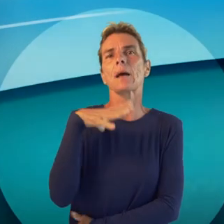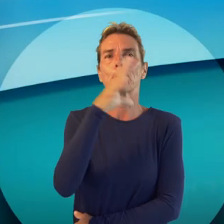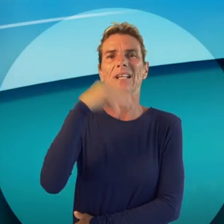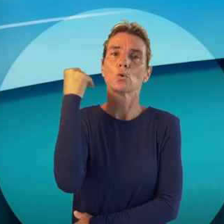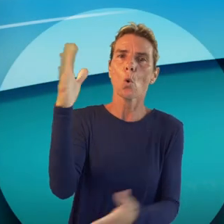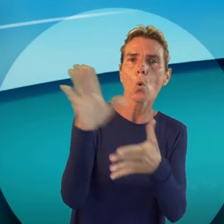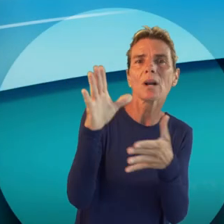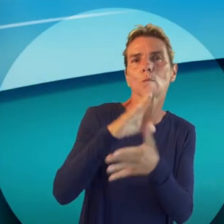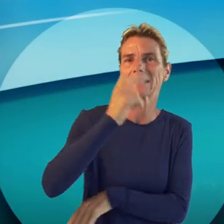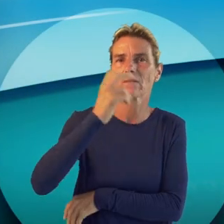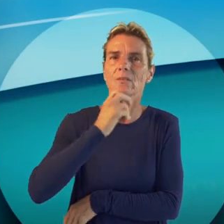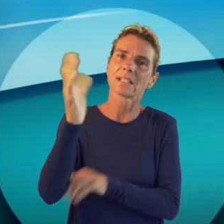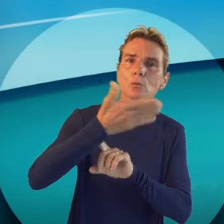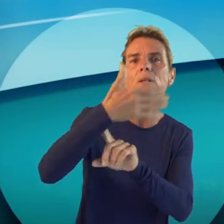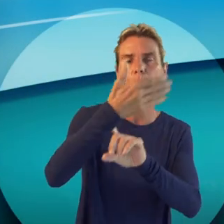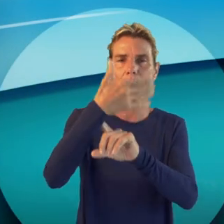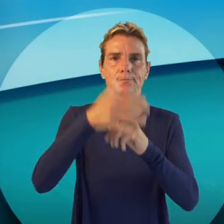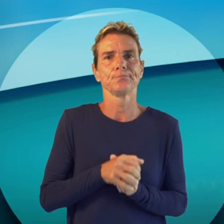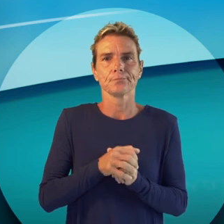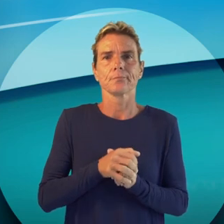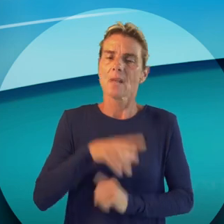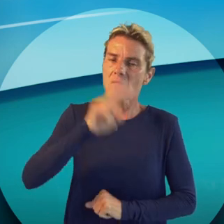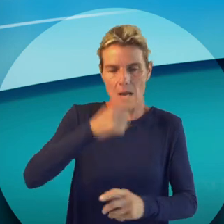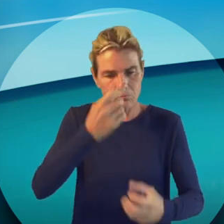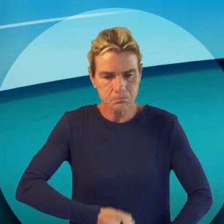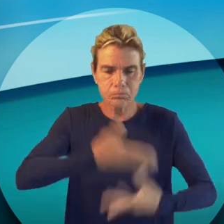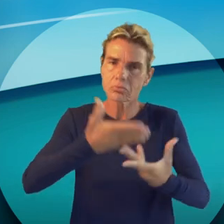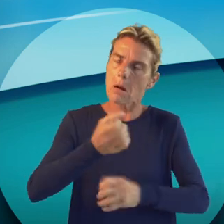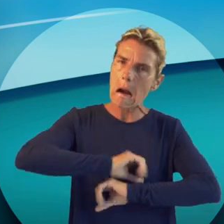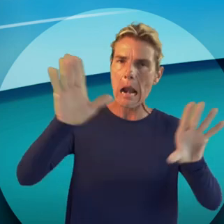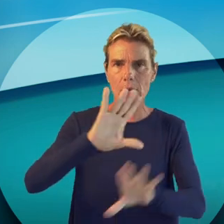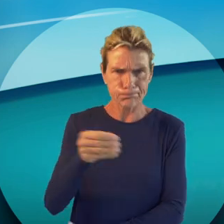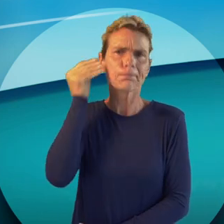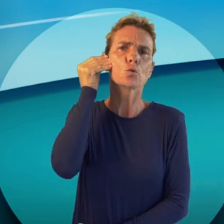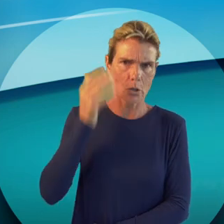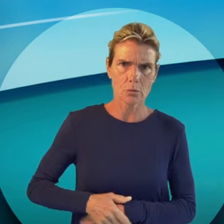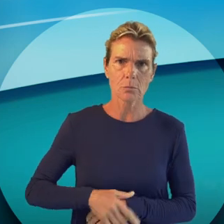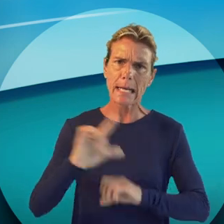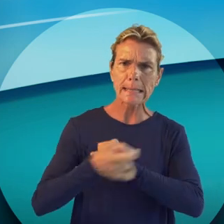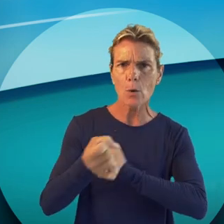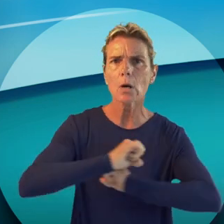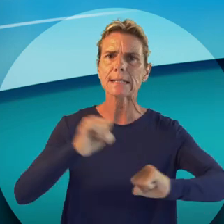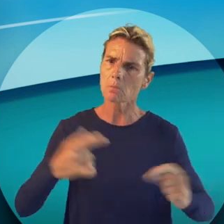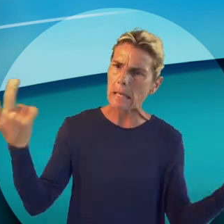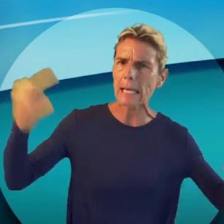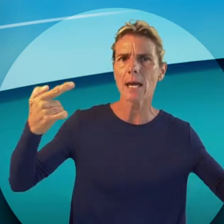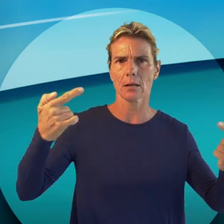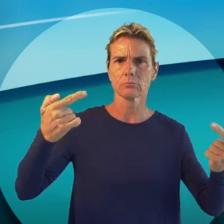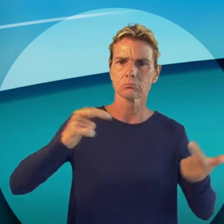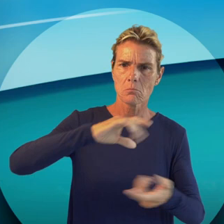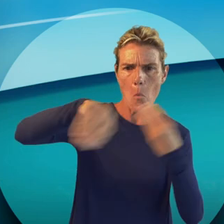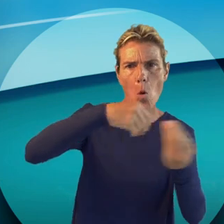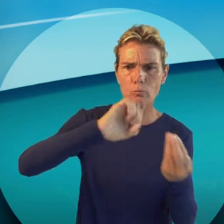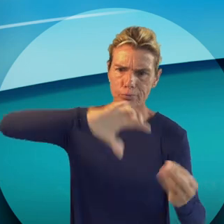Chers Ouedeloupéennes, chers Ouedeloupéens, chers compatriotes, C'est un point d'une grande lucidité que je m'adresse à vous. Terrorisme, guerre,